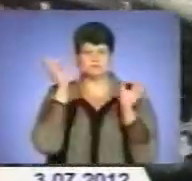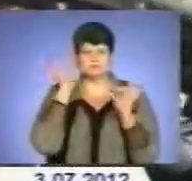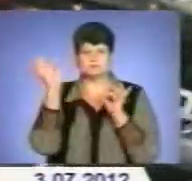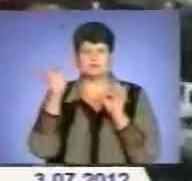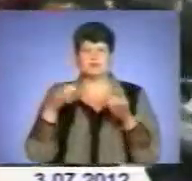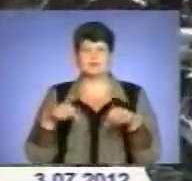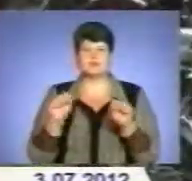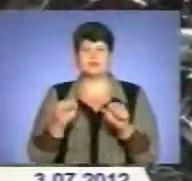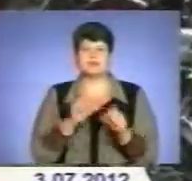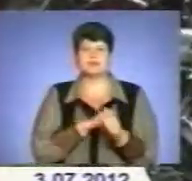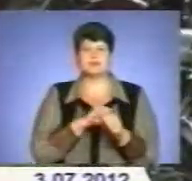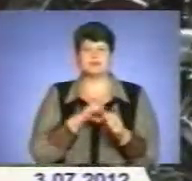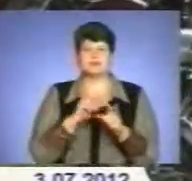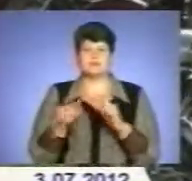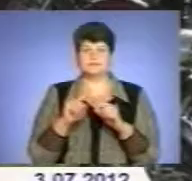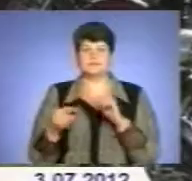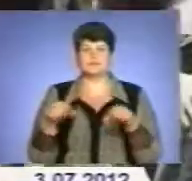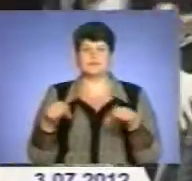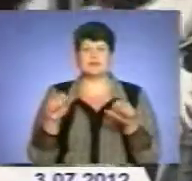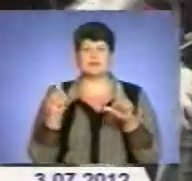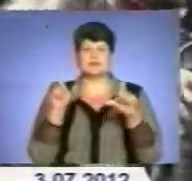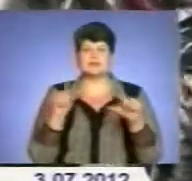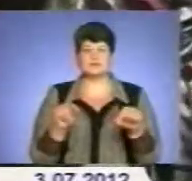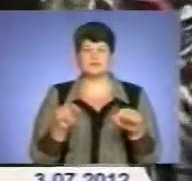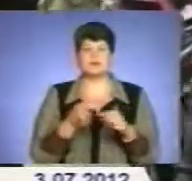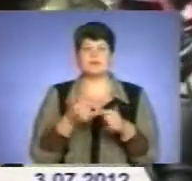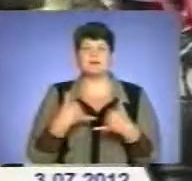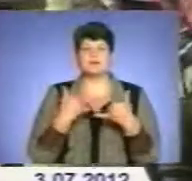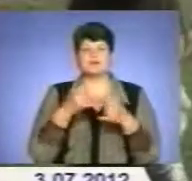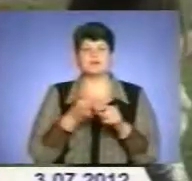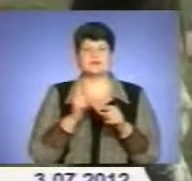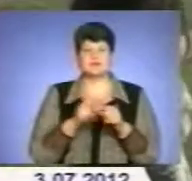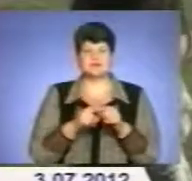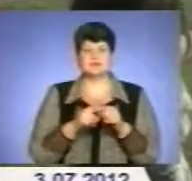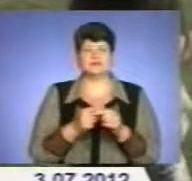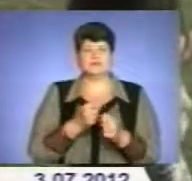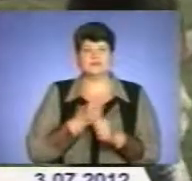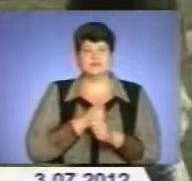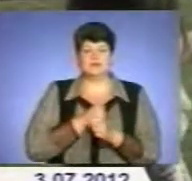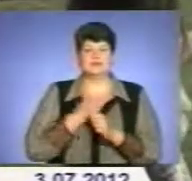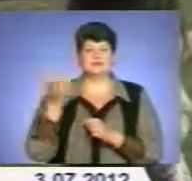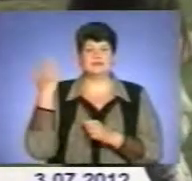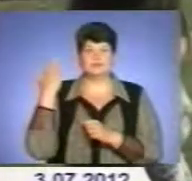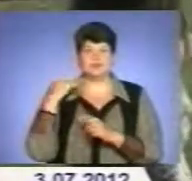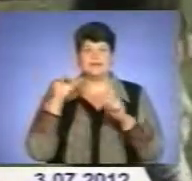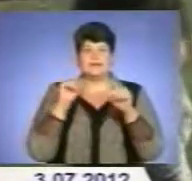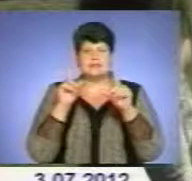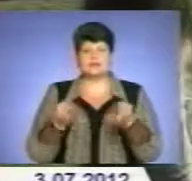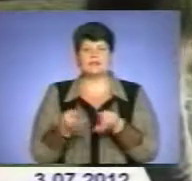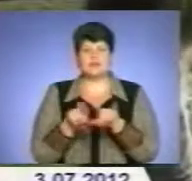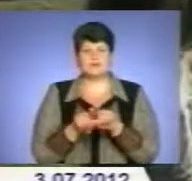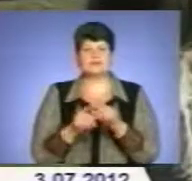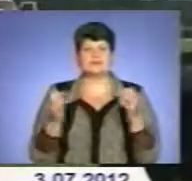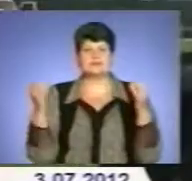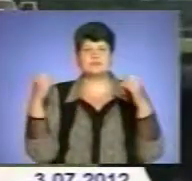найповільнішу їзду. Для багатьох глядачів цей світ – ностальгія за минулим. Їздив по таких самих зібраннях, по таких